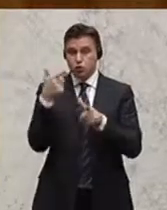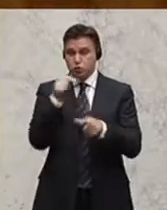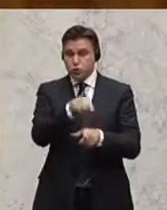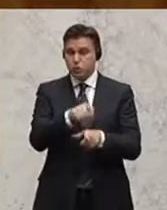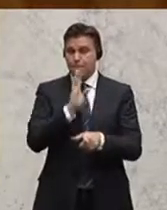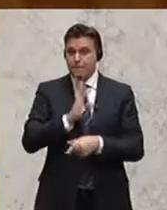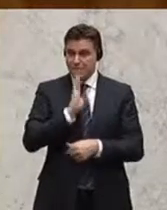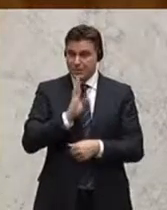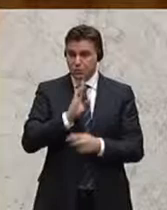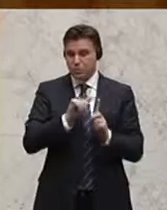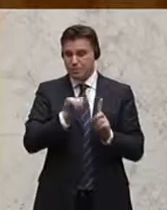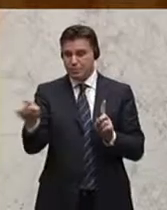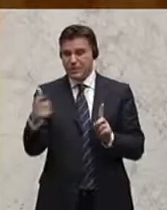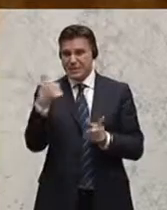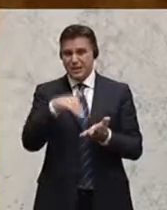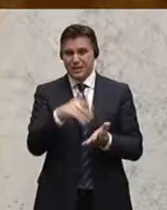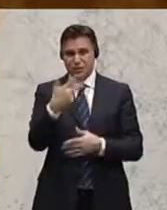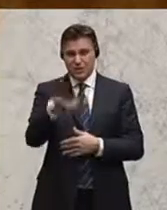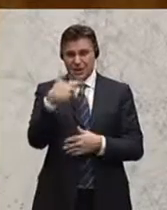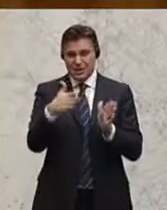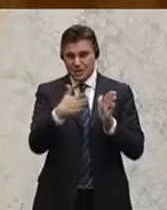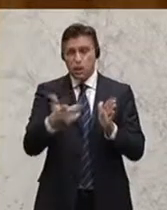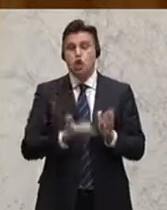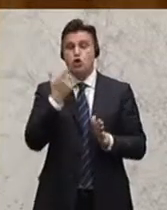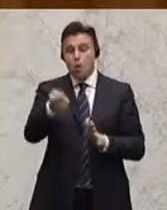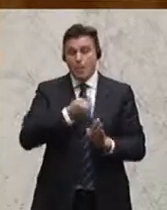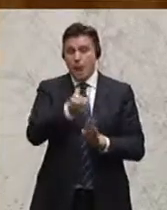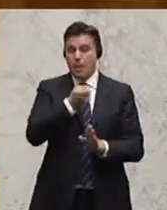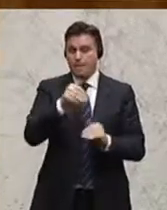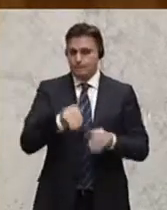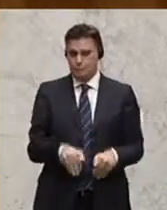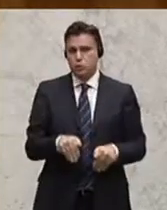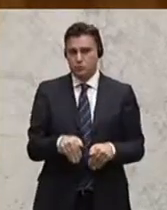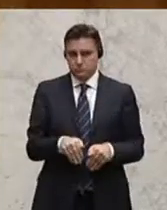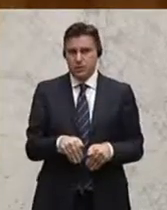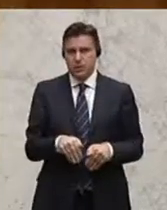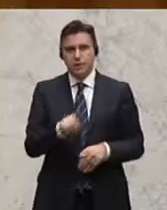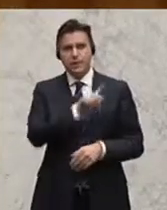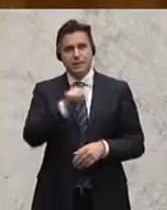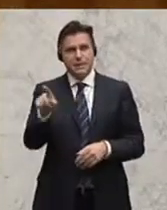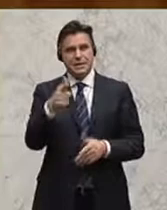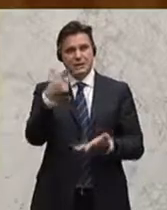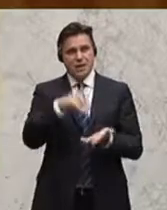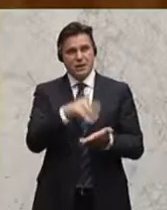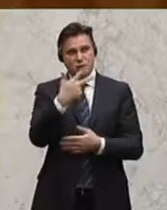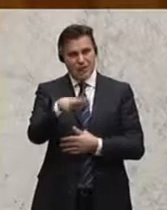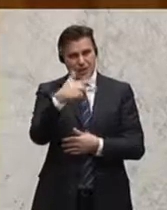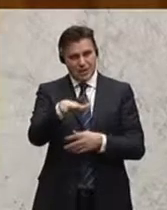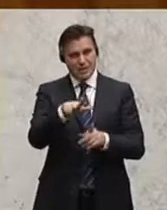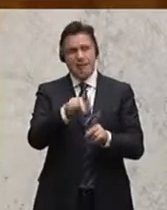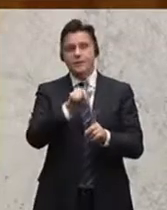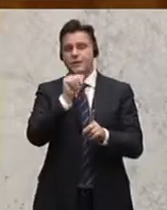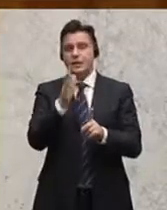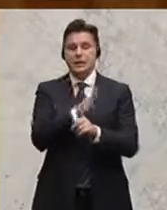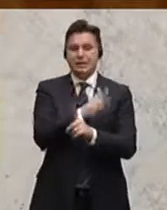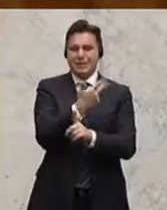Pensionen bis zum Jahr 2033 sich verdoppelt haben. Die gute Nachricht ist, es ist bis 2033 und nicht bis 2030.